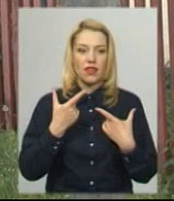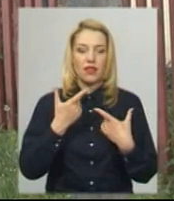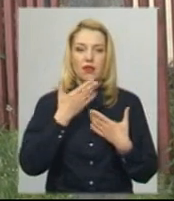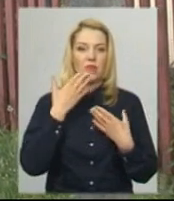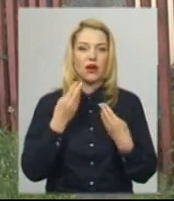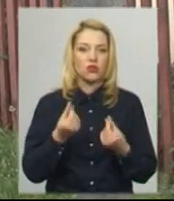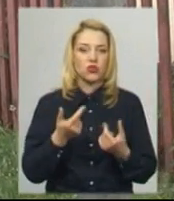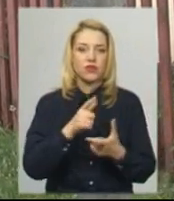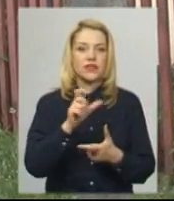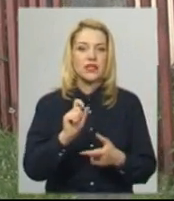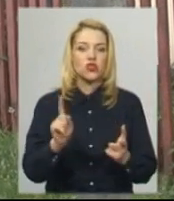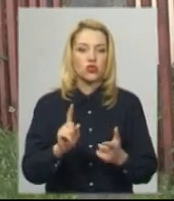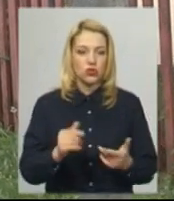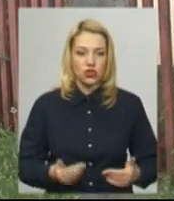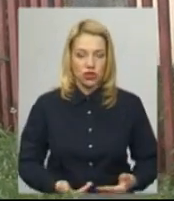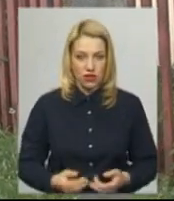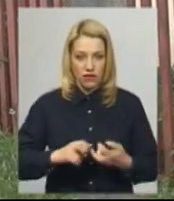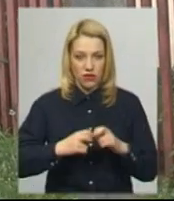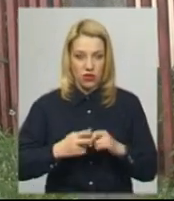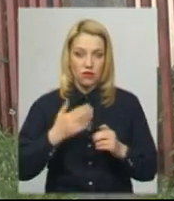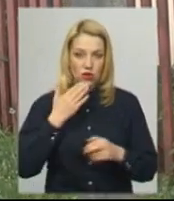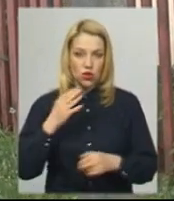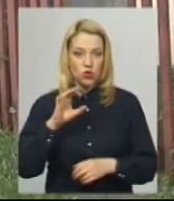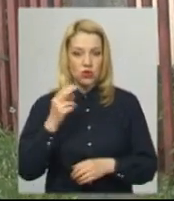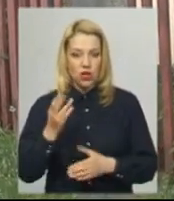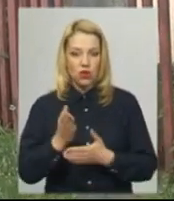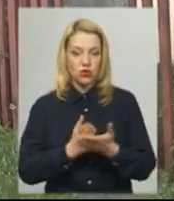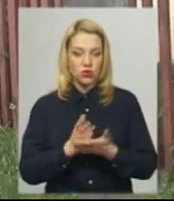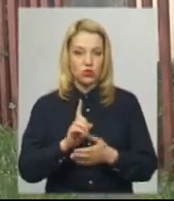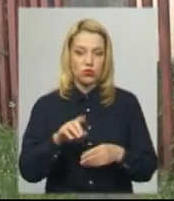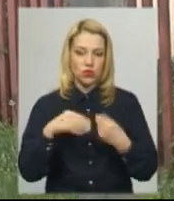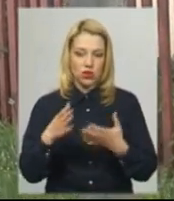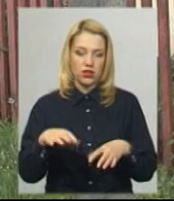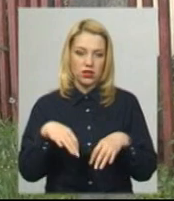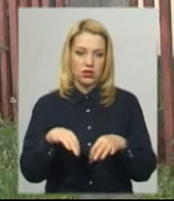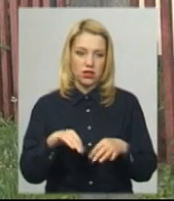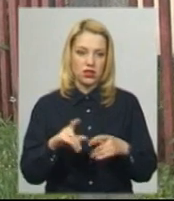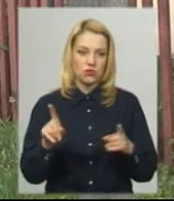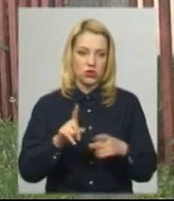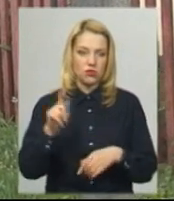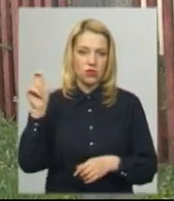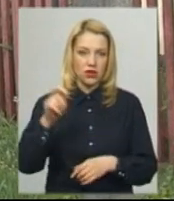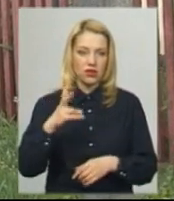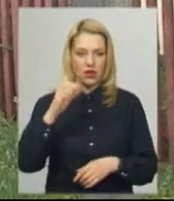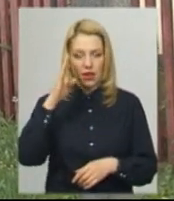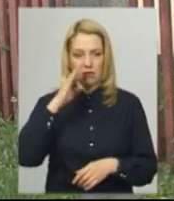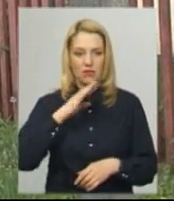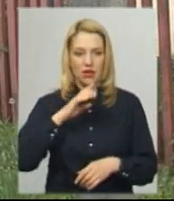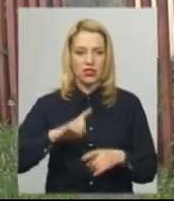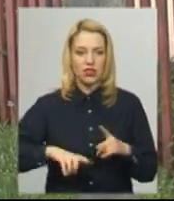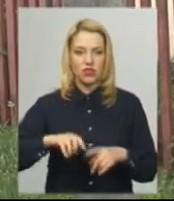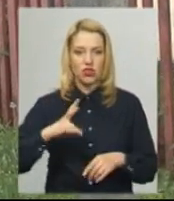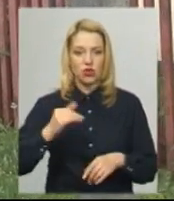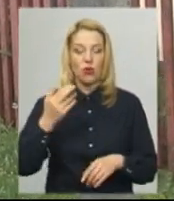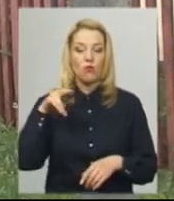жити в Івано-Франківщині, звернулися до соціальної служби, щоб їм надали транспорт, приїхати сюди на батьківщину, по їхніх